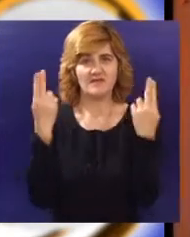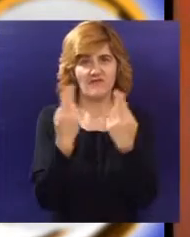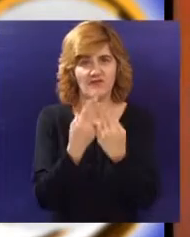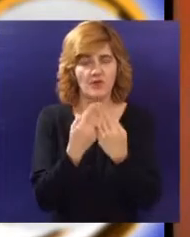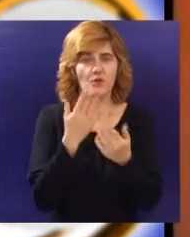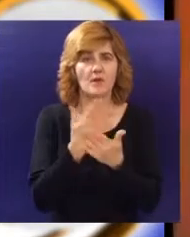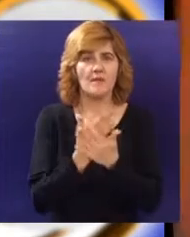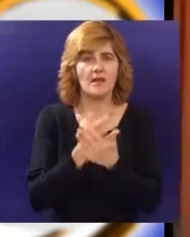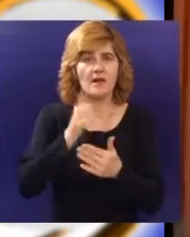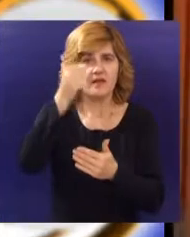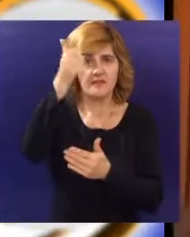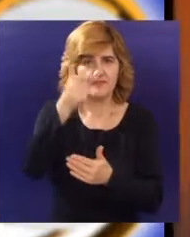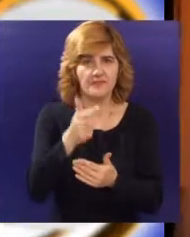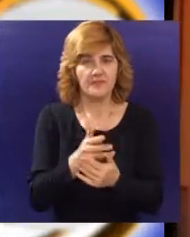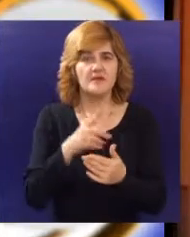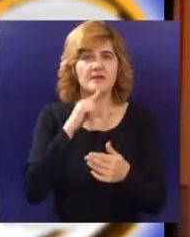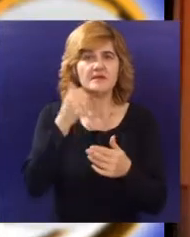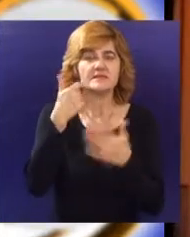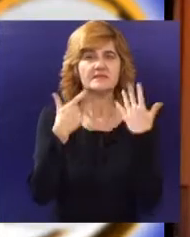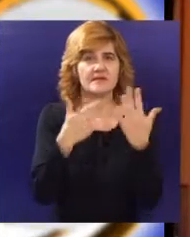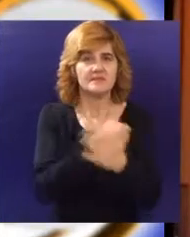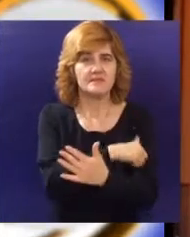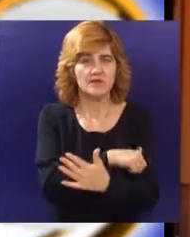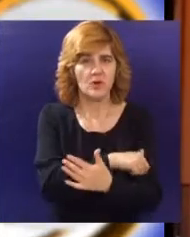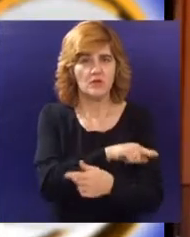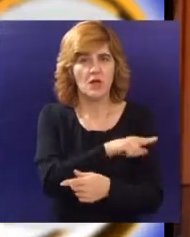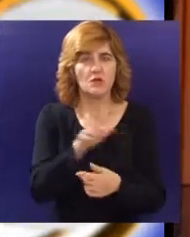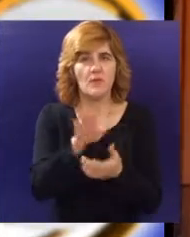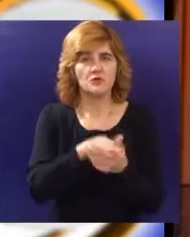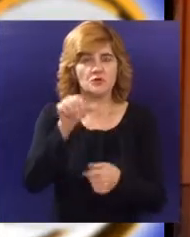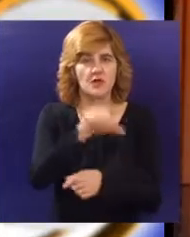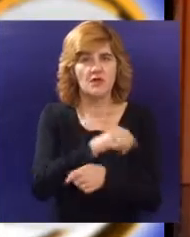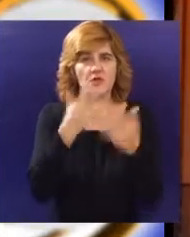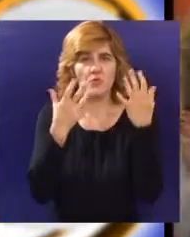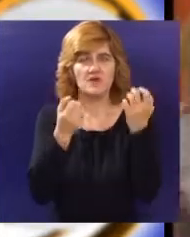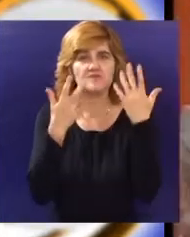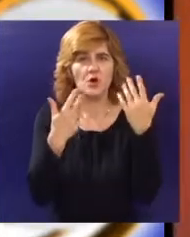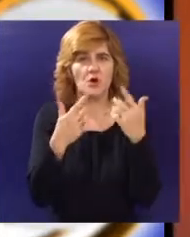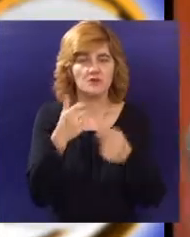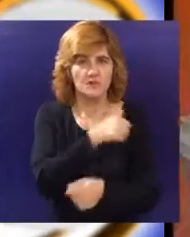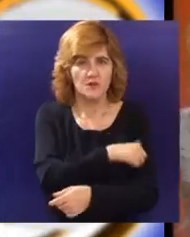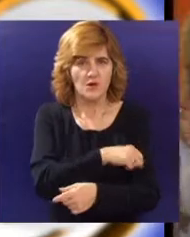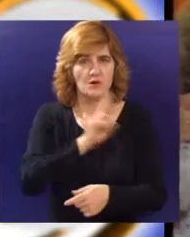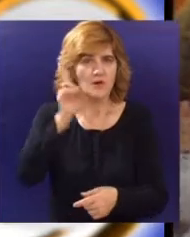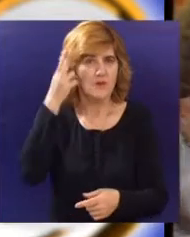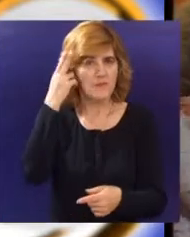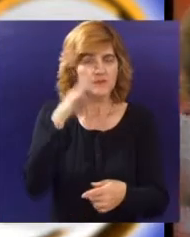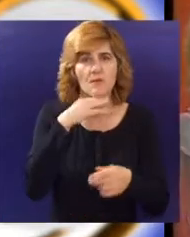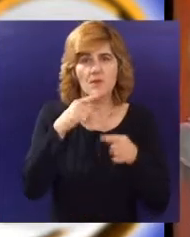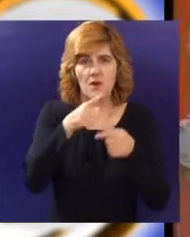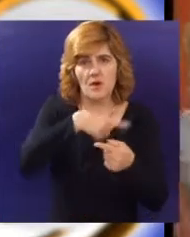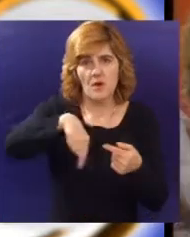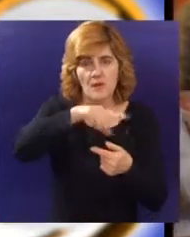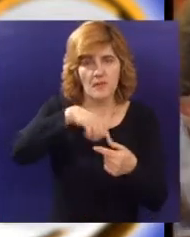Grupa je dominirala na top listama od sredine 70. do početka 80. prodavši mnogo hit singlova i